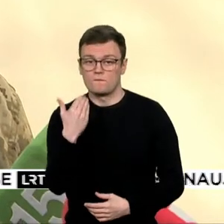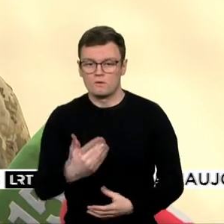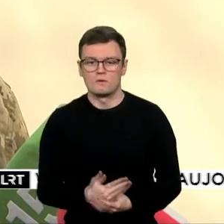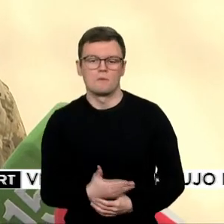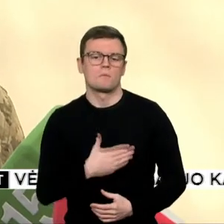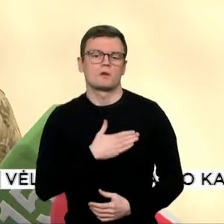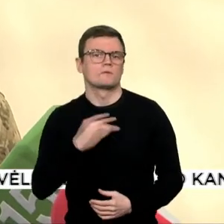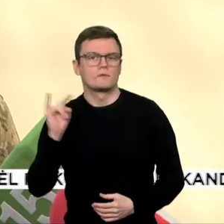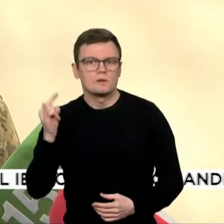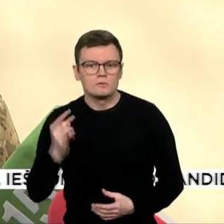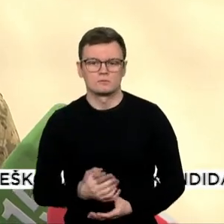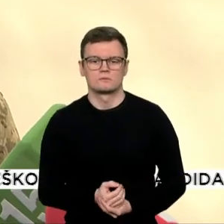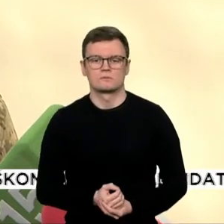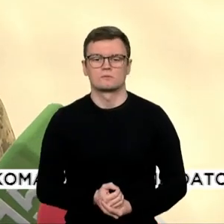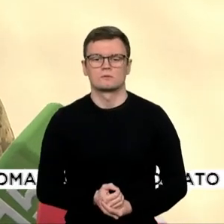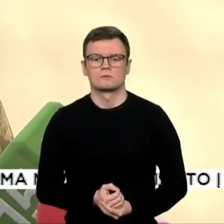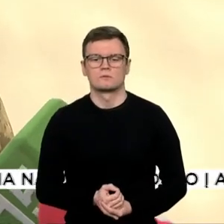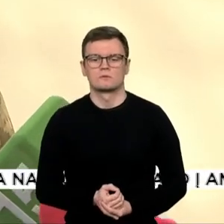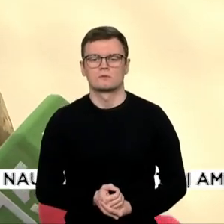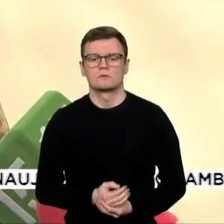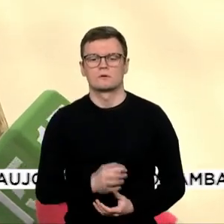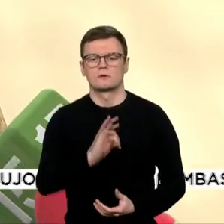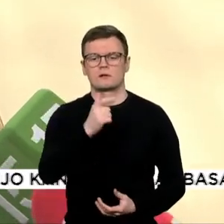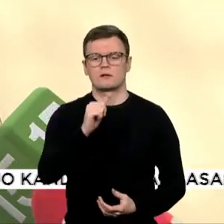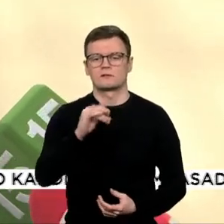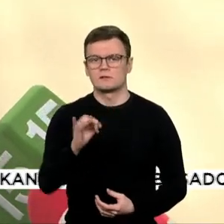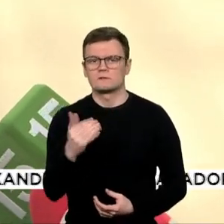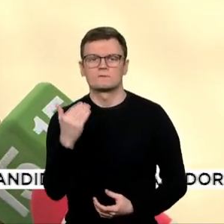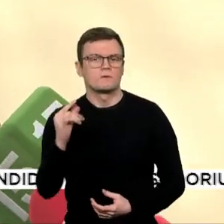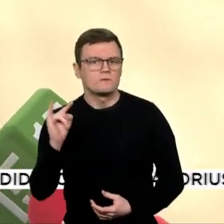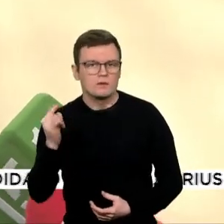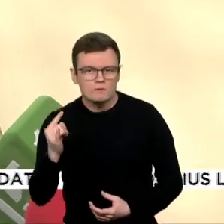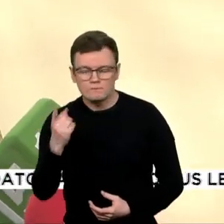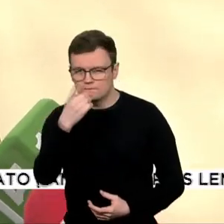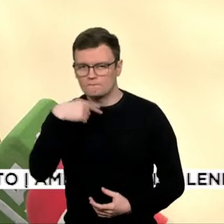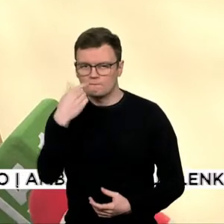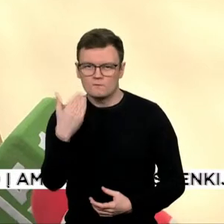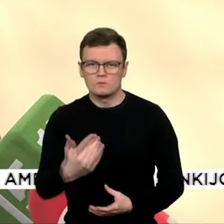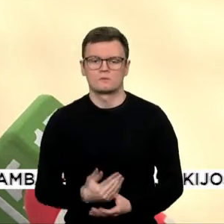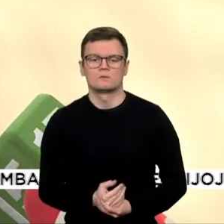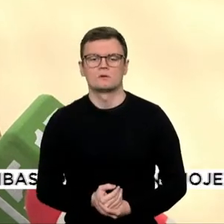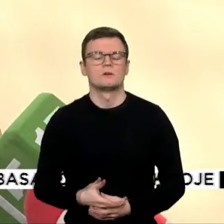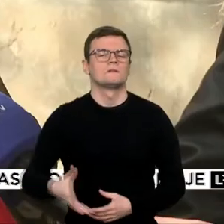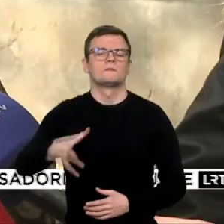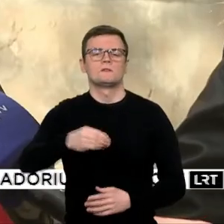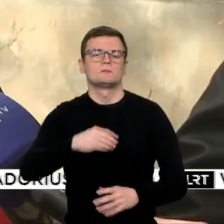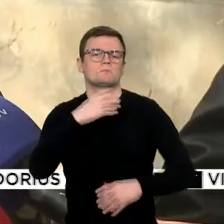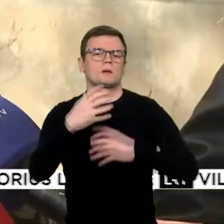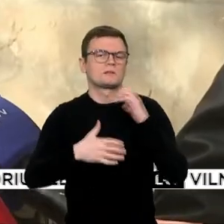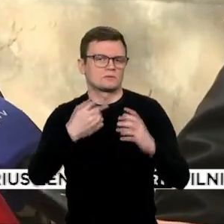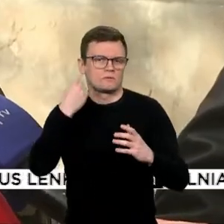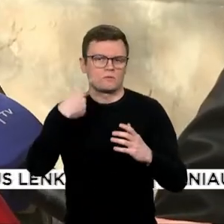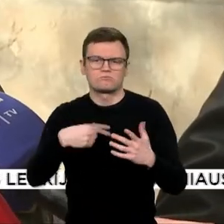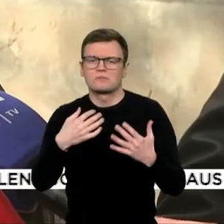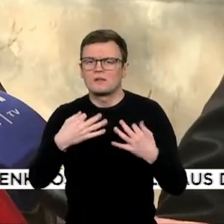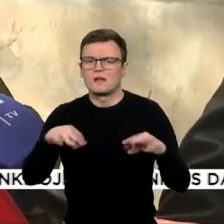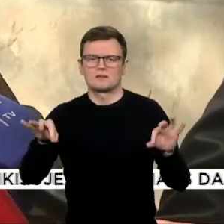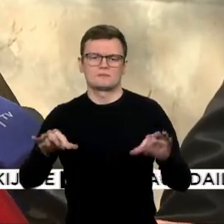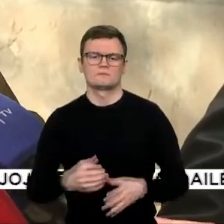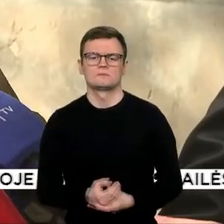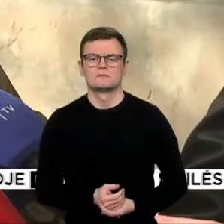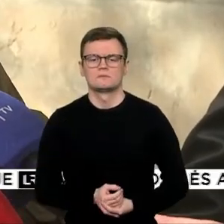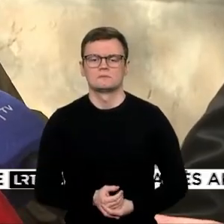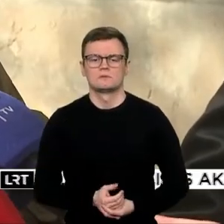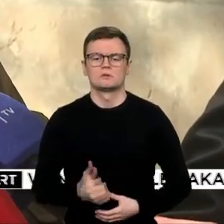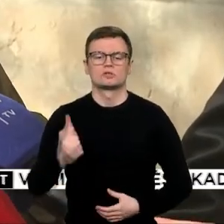vardant tada vaikų, vardant viso civilizuoto pasaulio. Tie žmonės, kurie vyksta